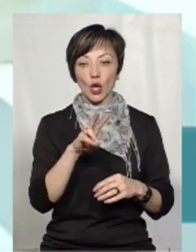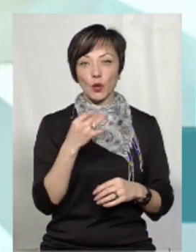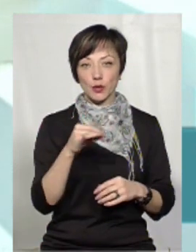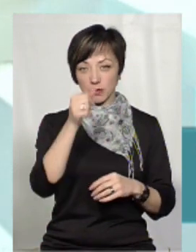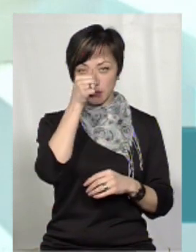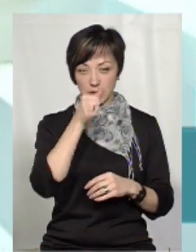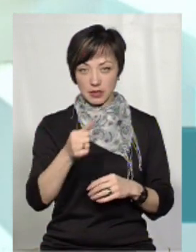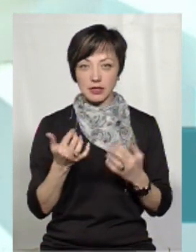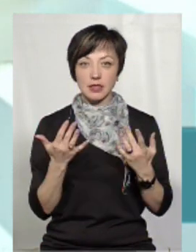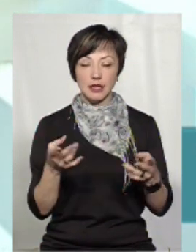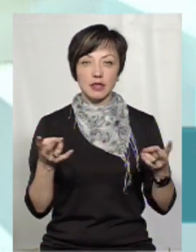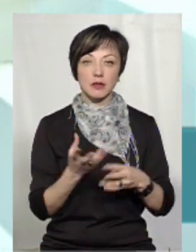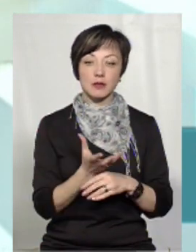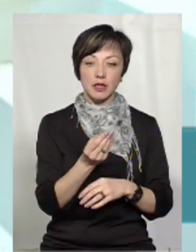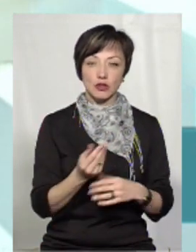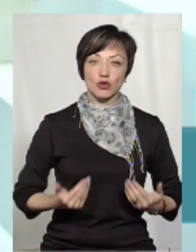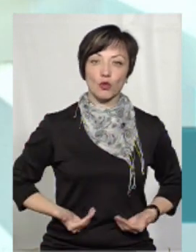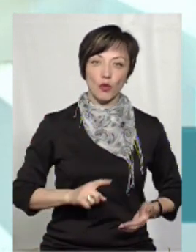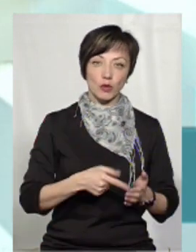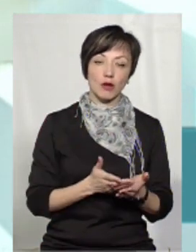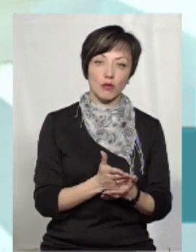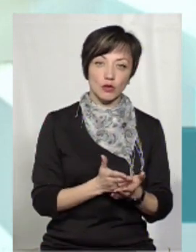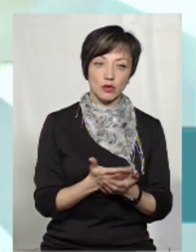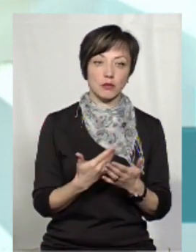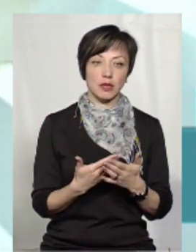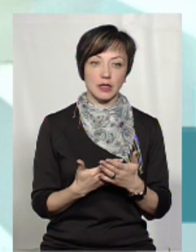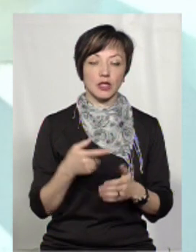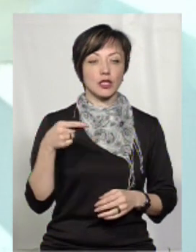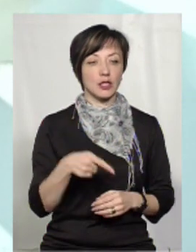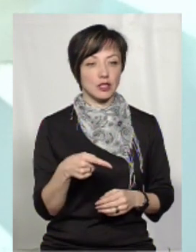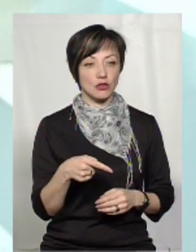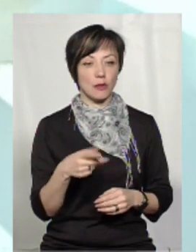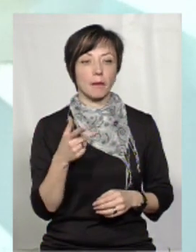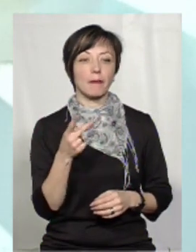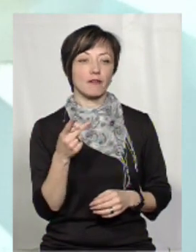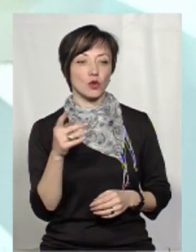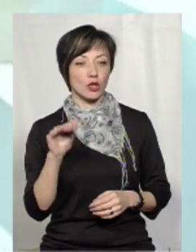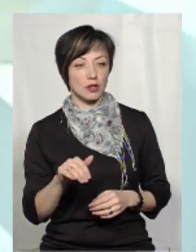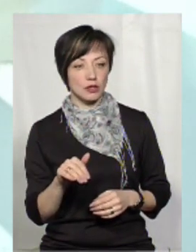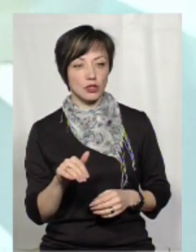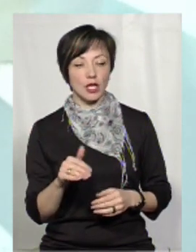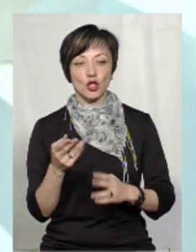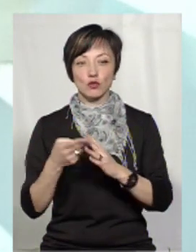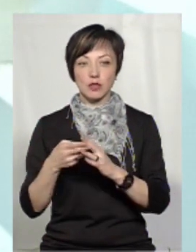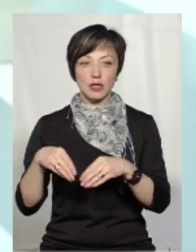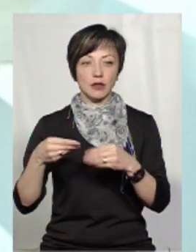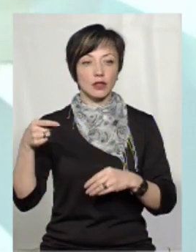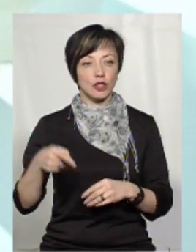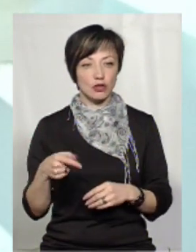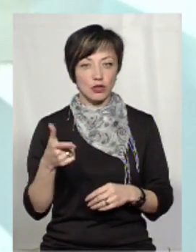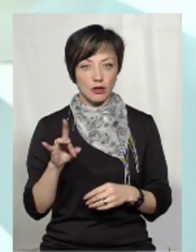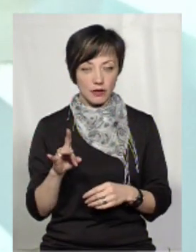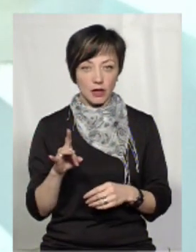лютий місяць, скільки їй треба сплачувати за житлово-комунальні послуги. Ну, наприклад, півтора тисячі гривень. Є субсидія, надана